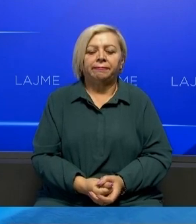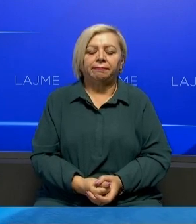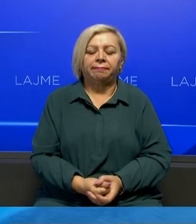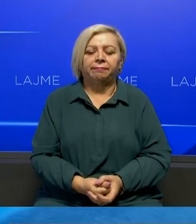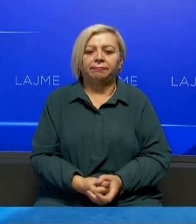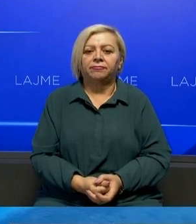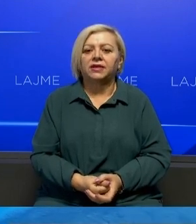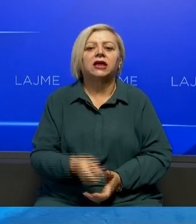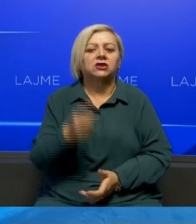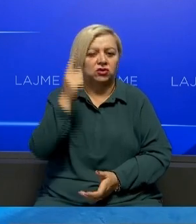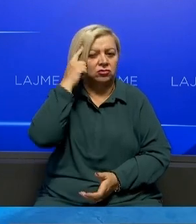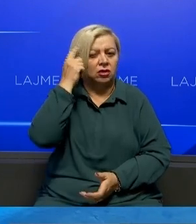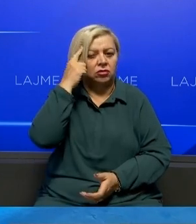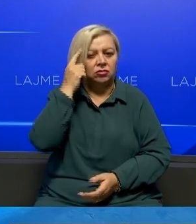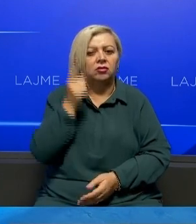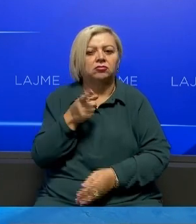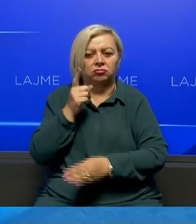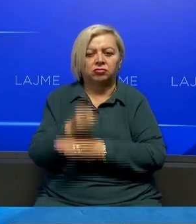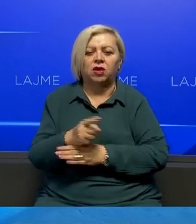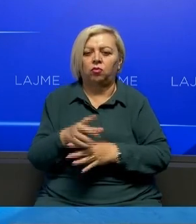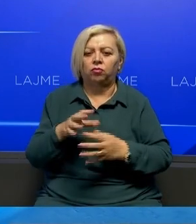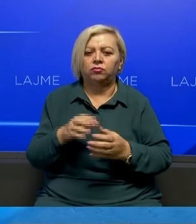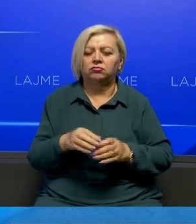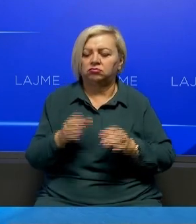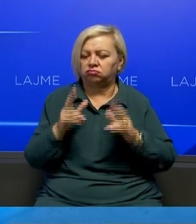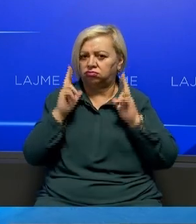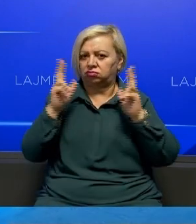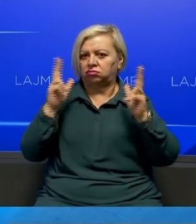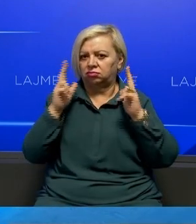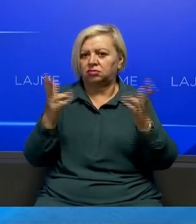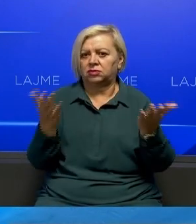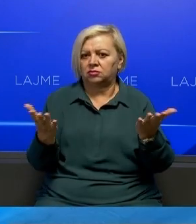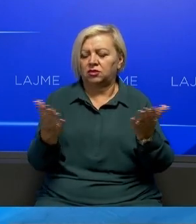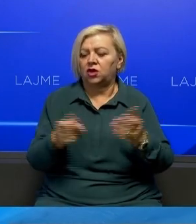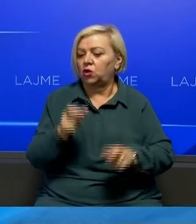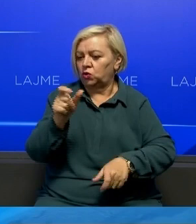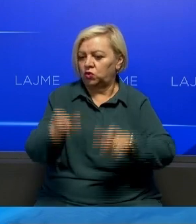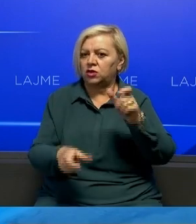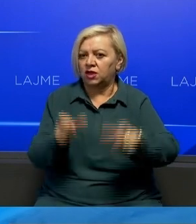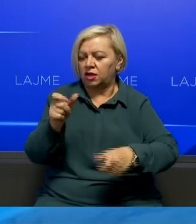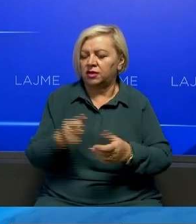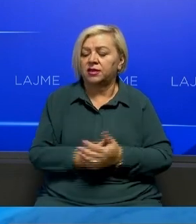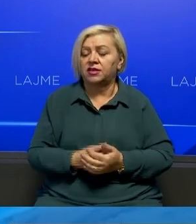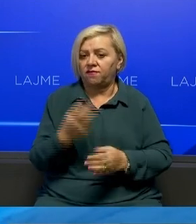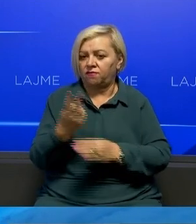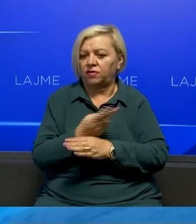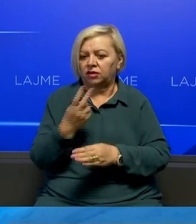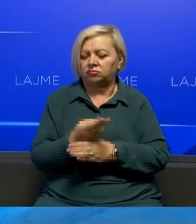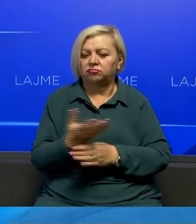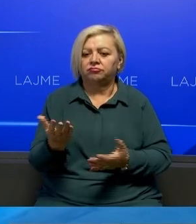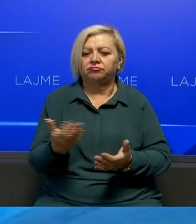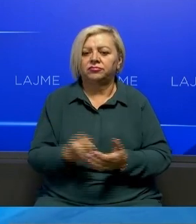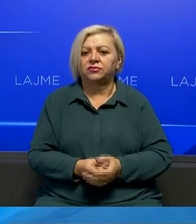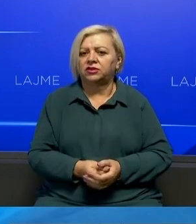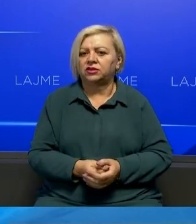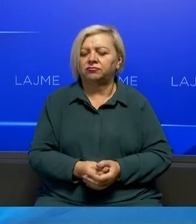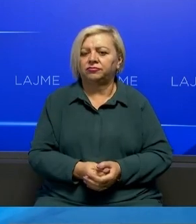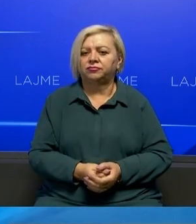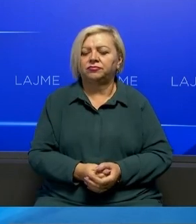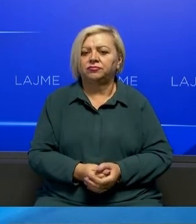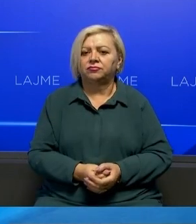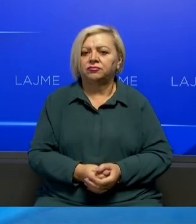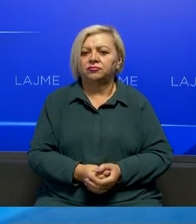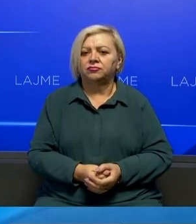qëtëtartë e di që po merë një urdhar për me bërë zhurën po shkam ju bo qëtëtartë e këti vendi që ofshën ata qëtësirë lutën dhe putet